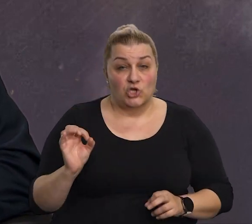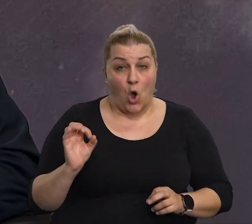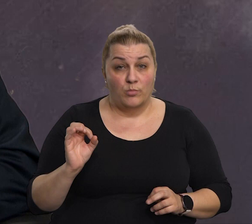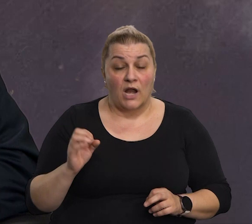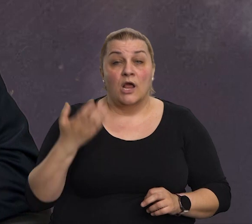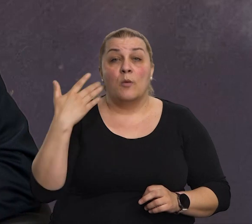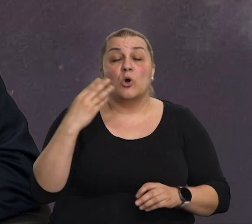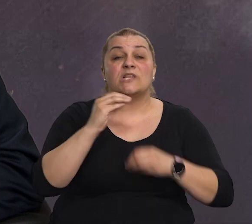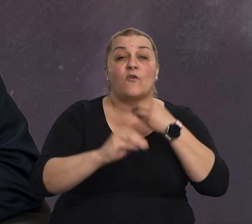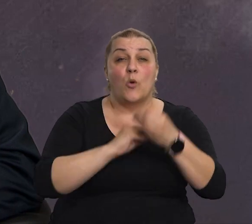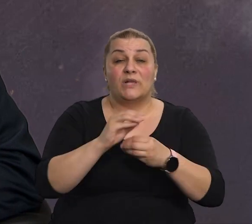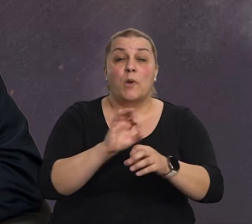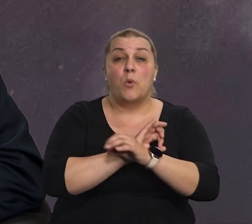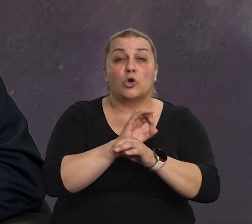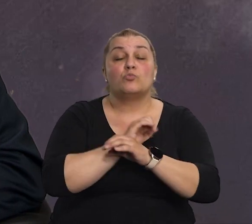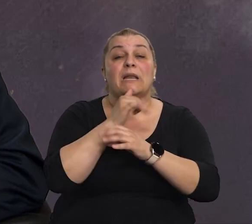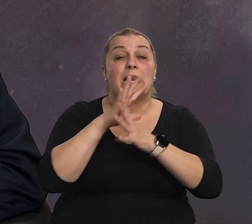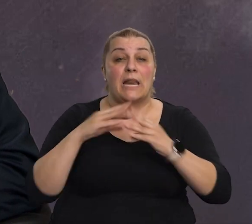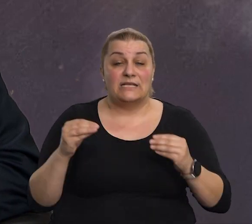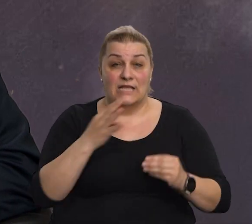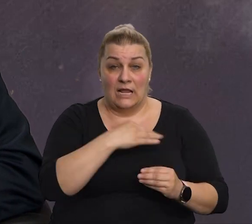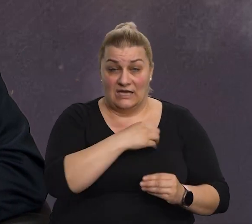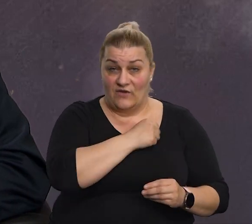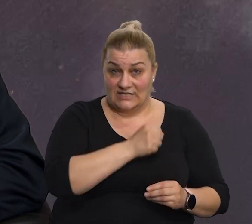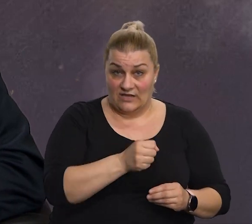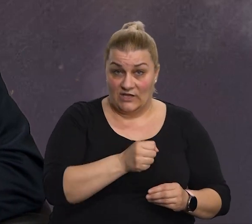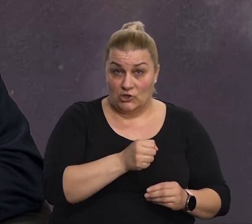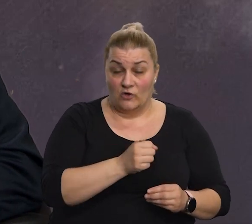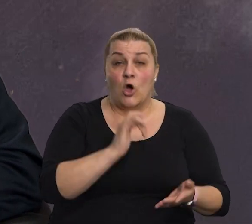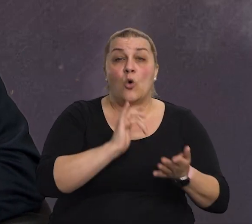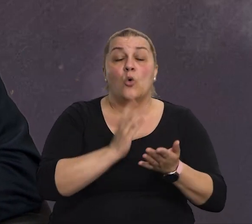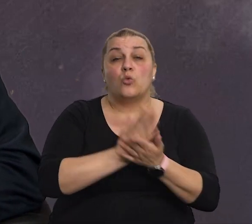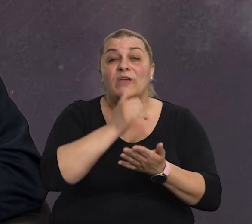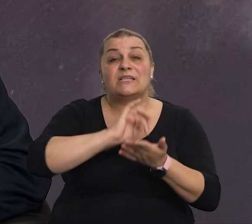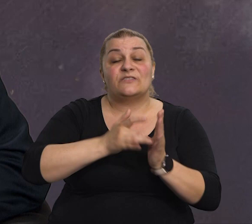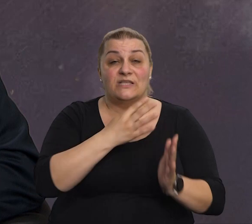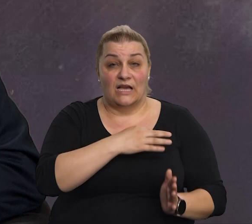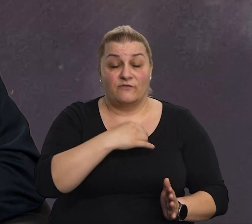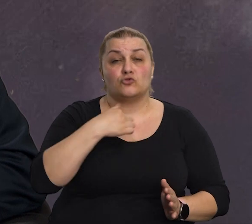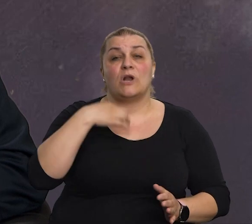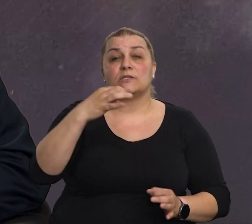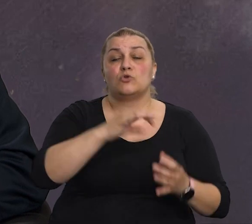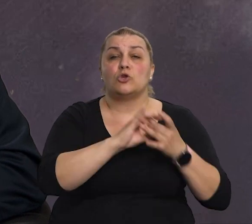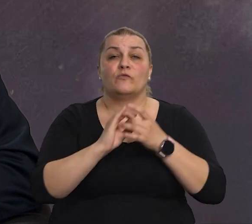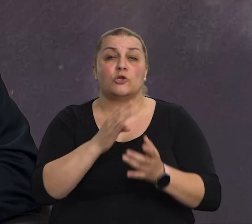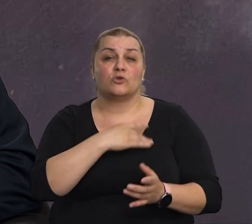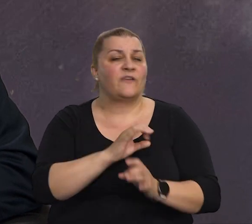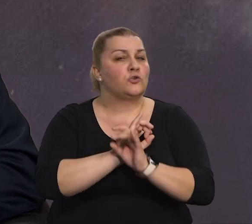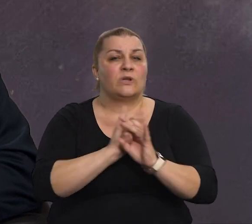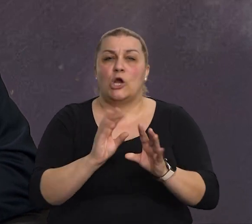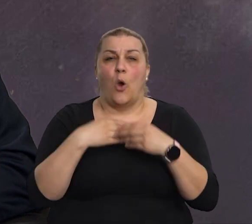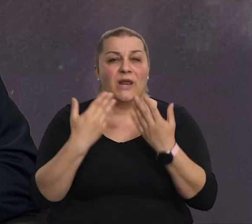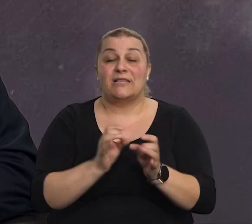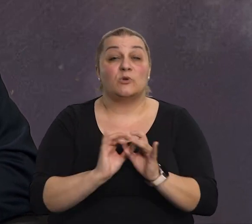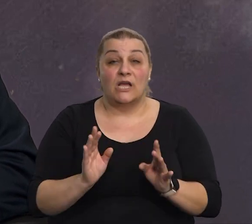pozdrav obiteljima pogonilih umrlih i nestalih hrvatskih viteza uvijek i sve za Hrvatsku našu jedinu veštu hrvatsku nikom rizašto